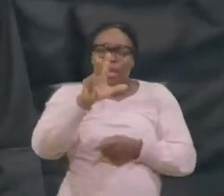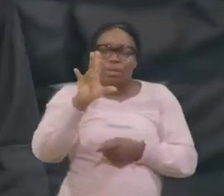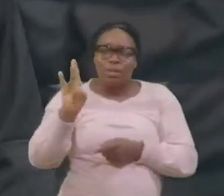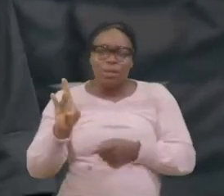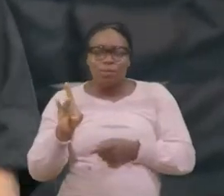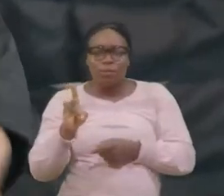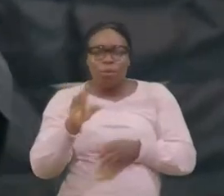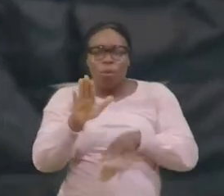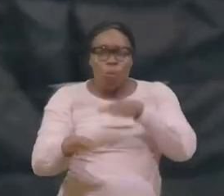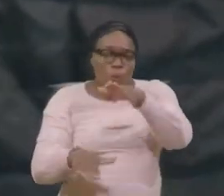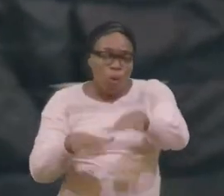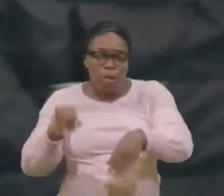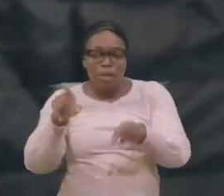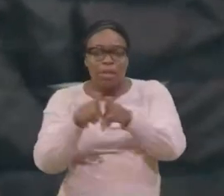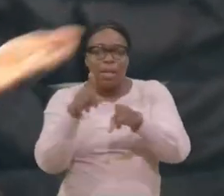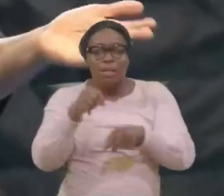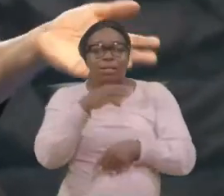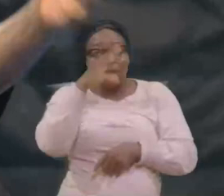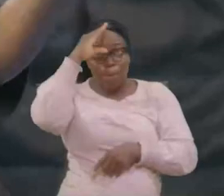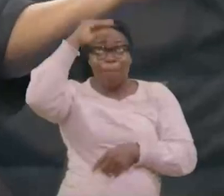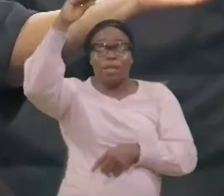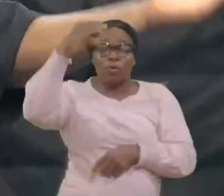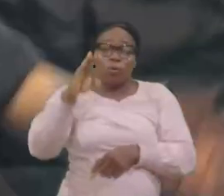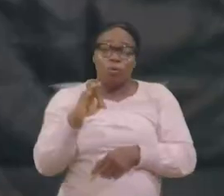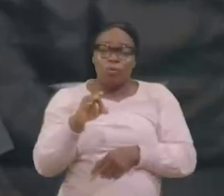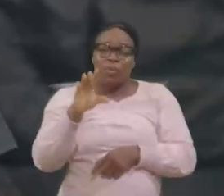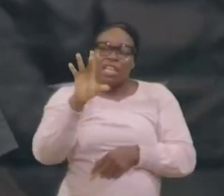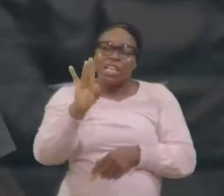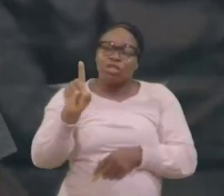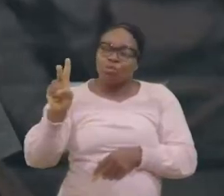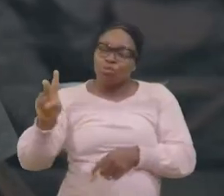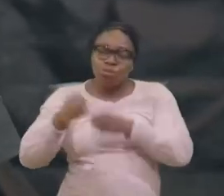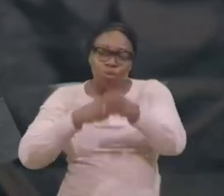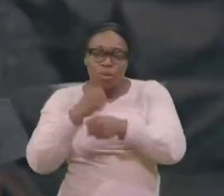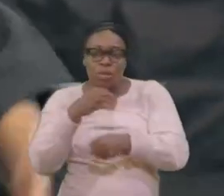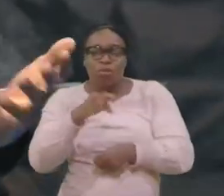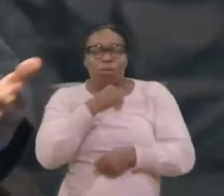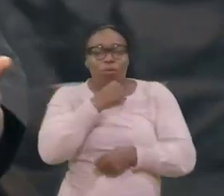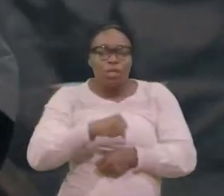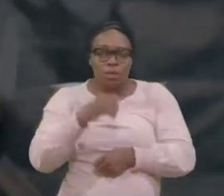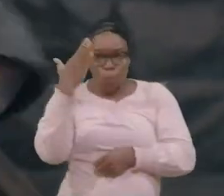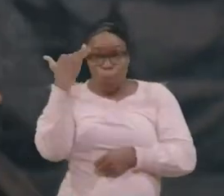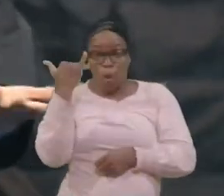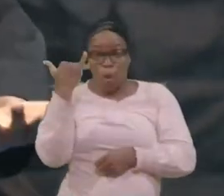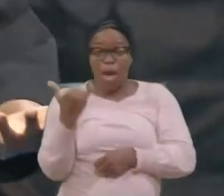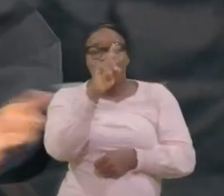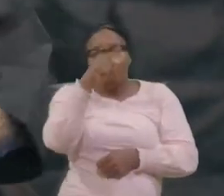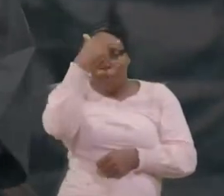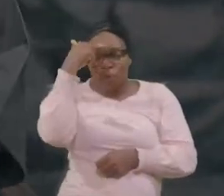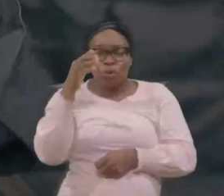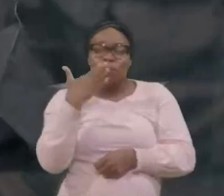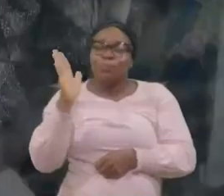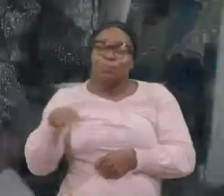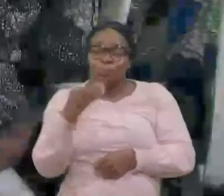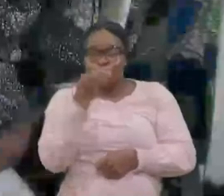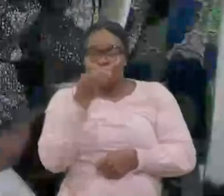de 82 ans, Pourquoi? La malnutrition, A fait le travail, Pourquoi? La